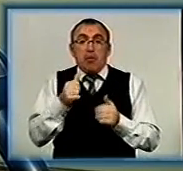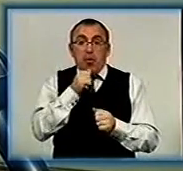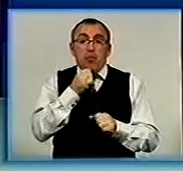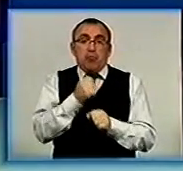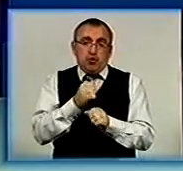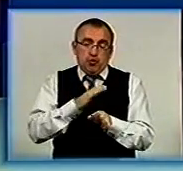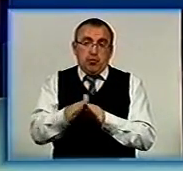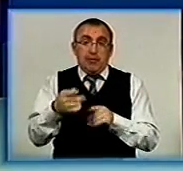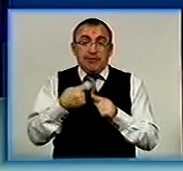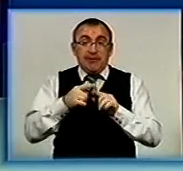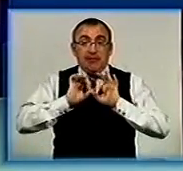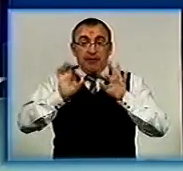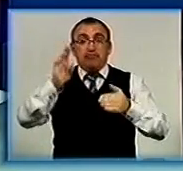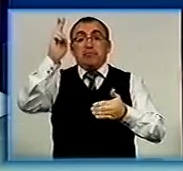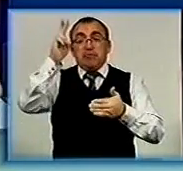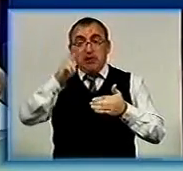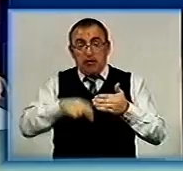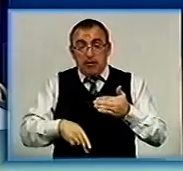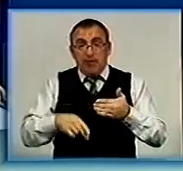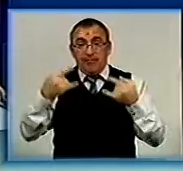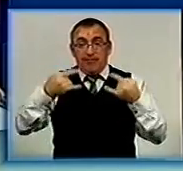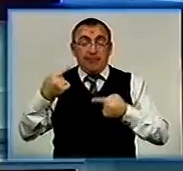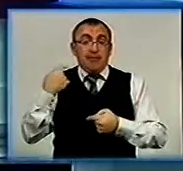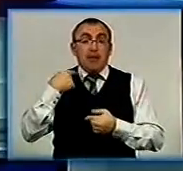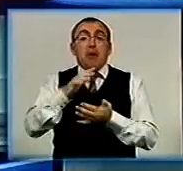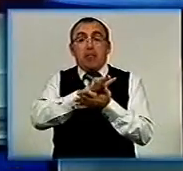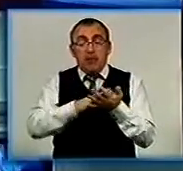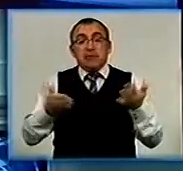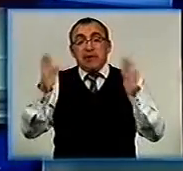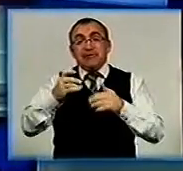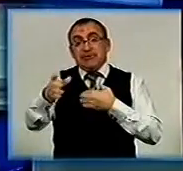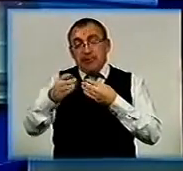зробити. Цим випуск новин завершуємо. Ефір на каналі «Кірвоград» триває. Залишайтеся з нами і побачимось.